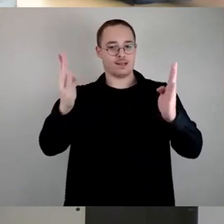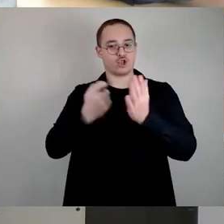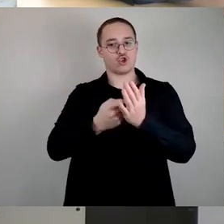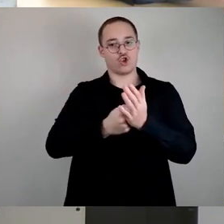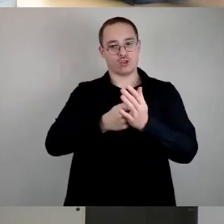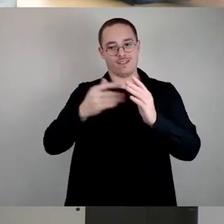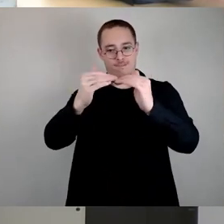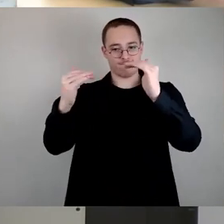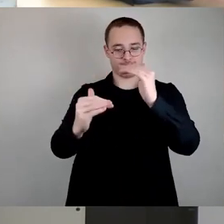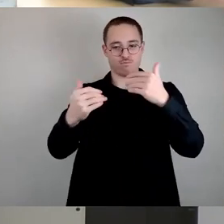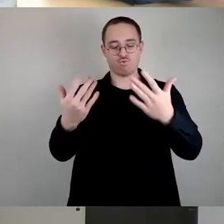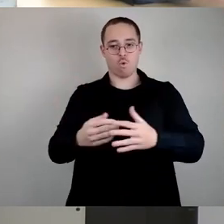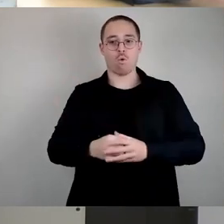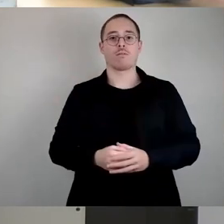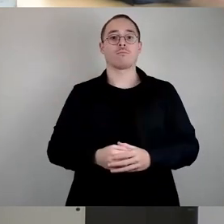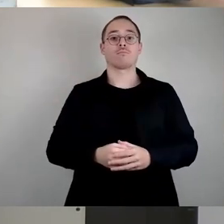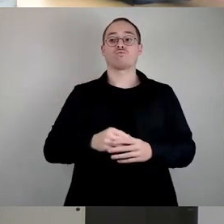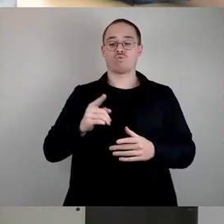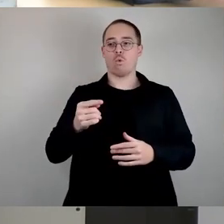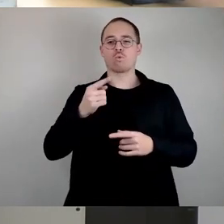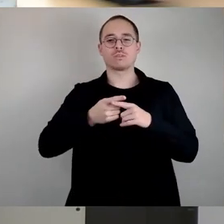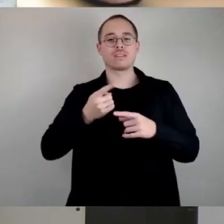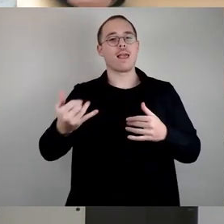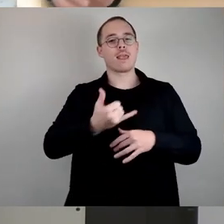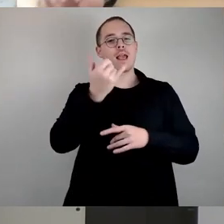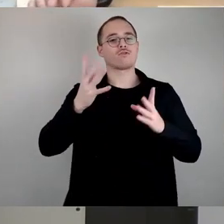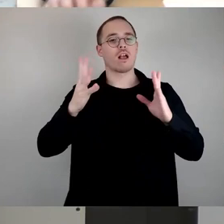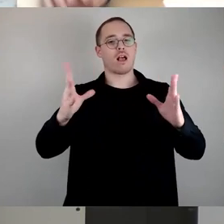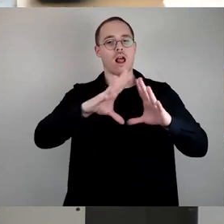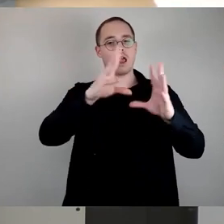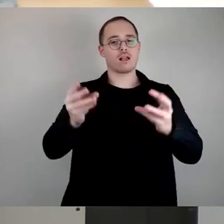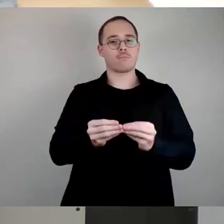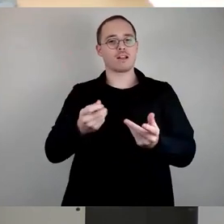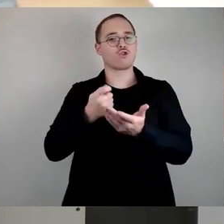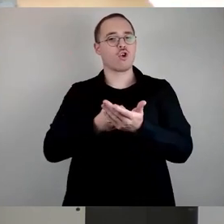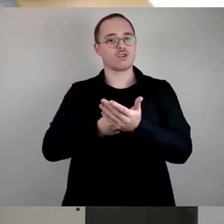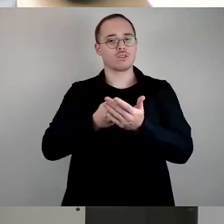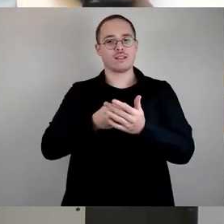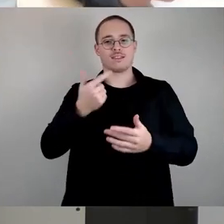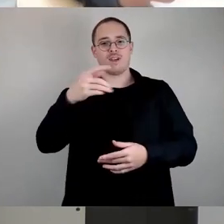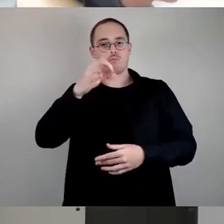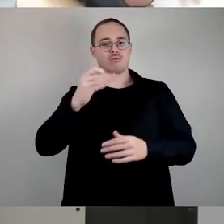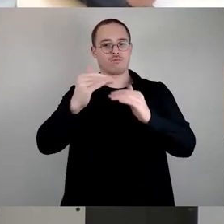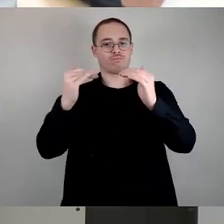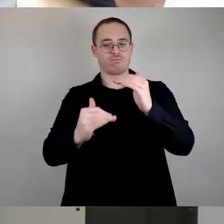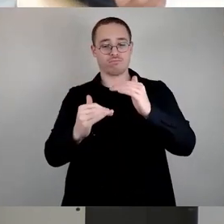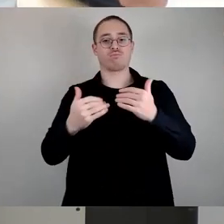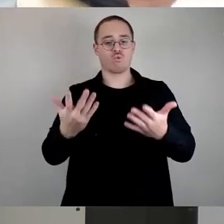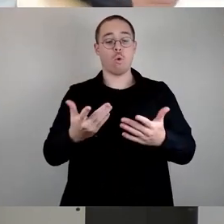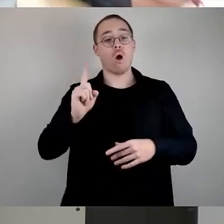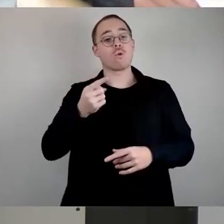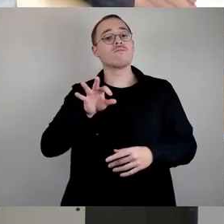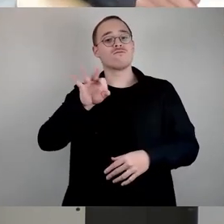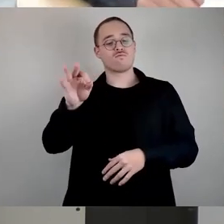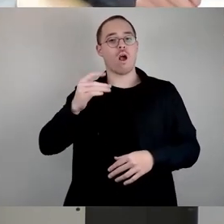Prozent plus einer Sonderreduzierung für Alleinerziehende hatten wir eine gute Lösung gefunden, die auch durchaus mit